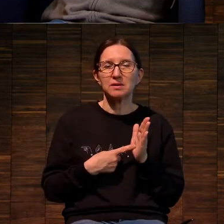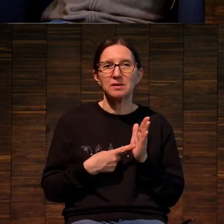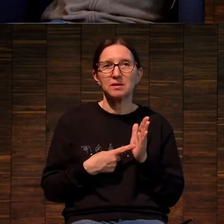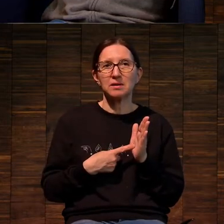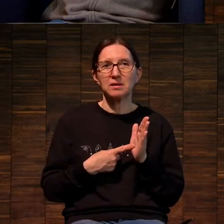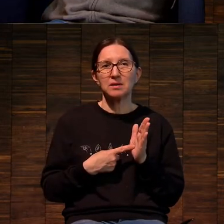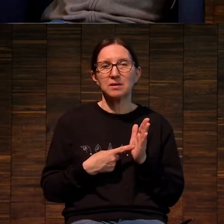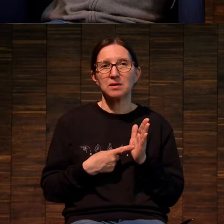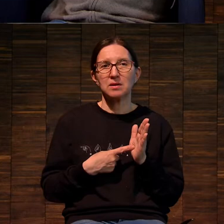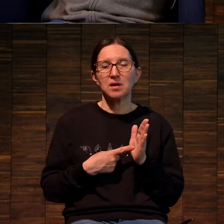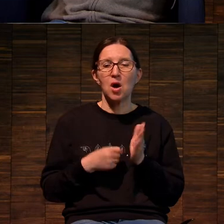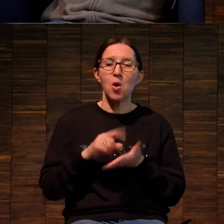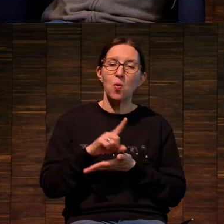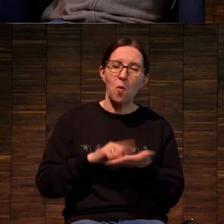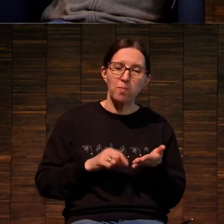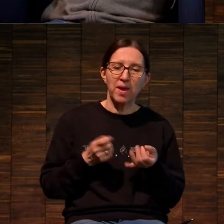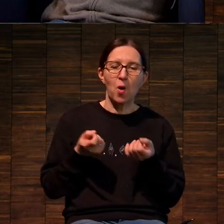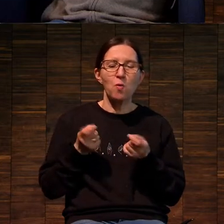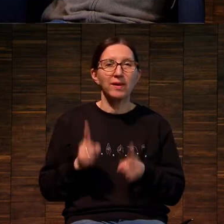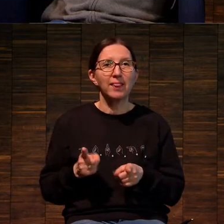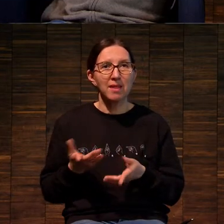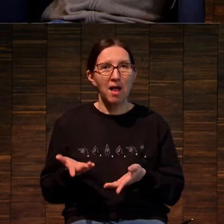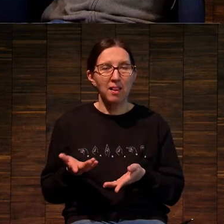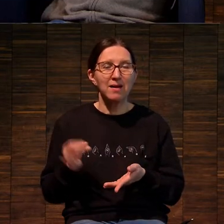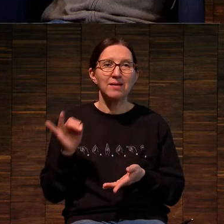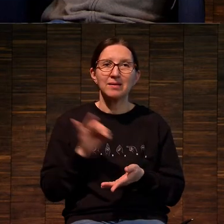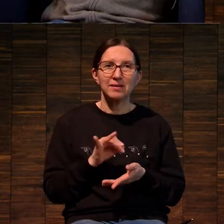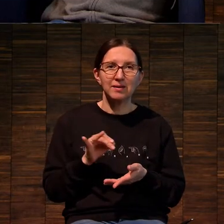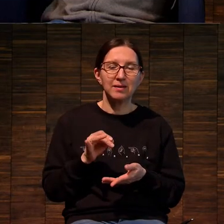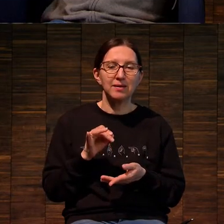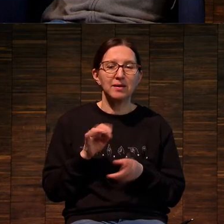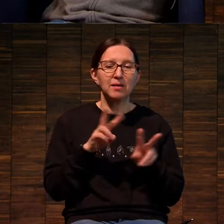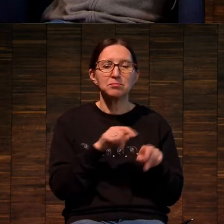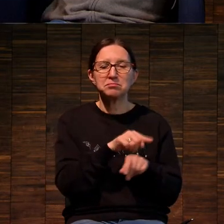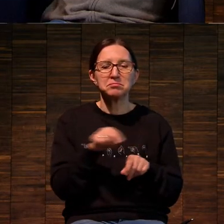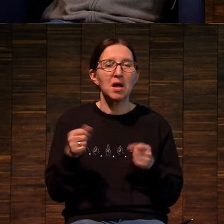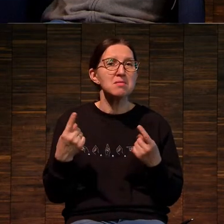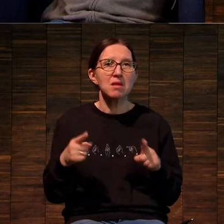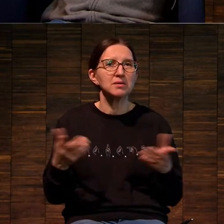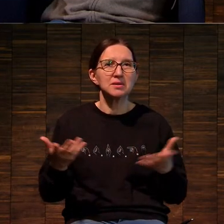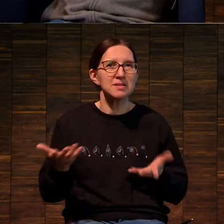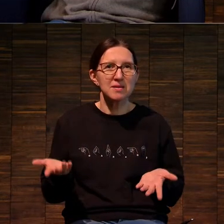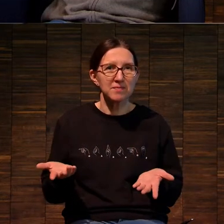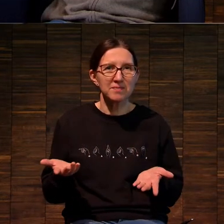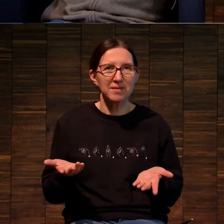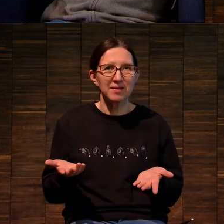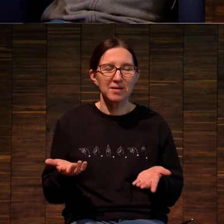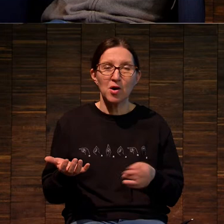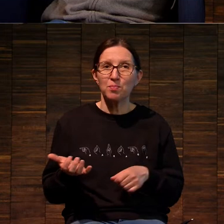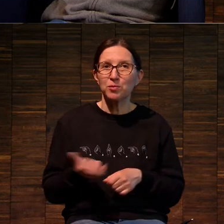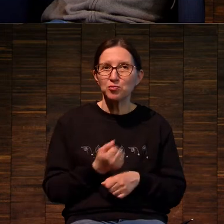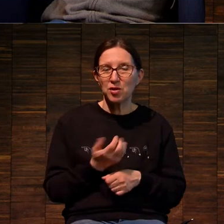копии, оригинала и опять-таки понятии разницы в первую очередь. Не